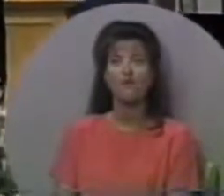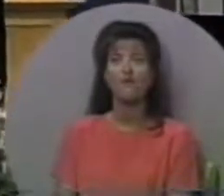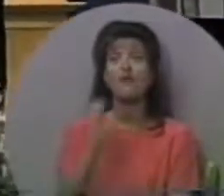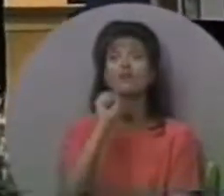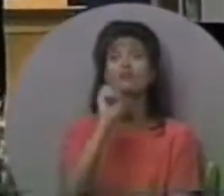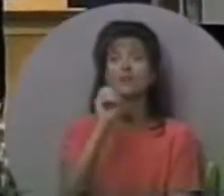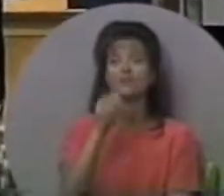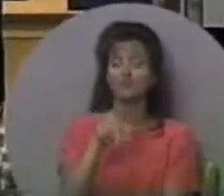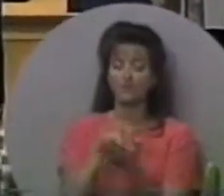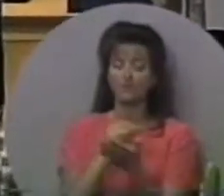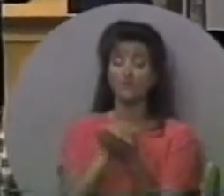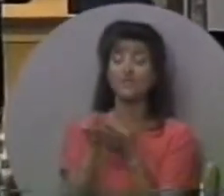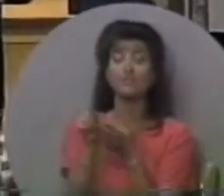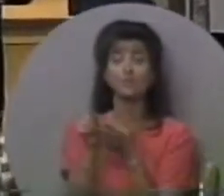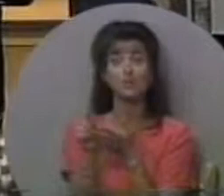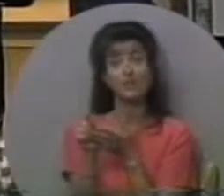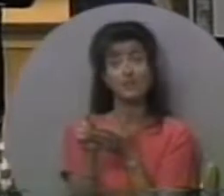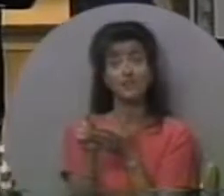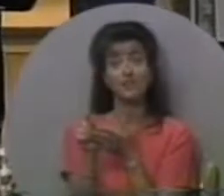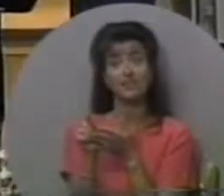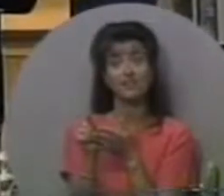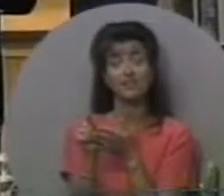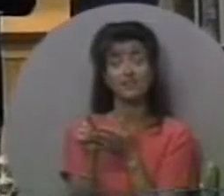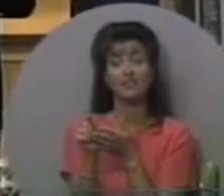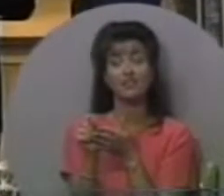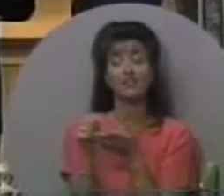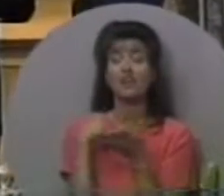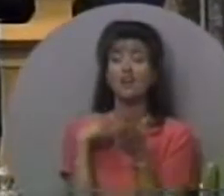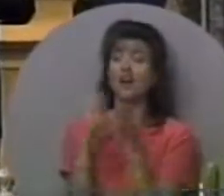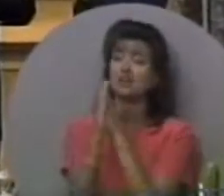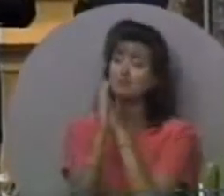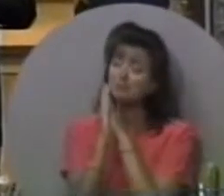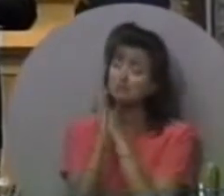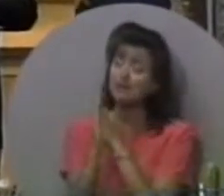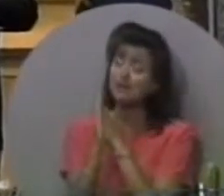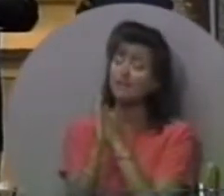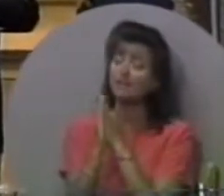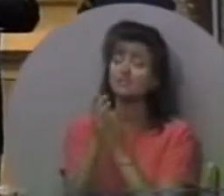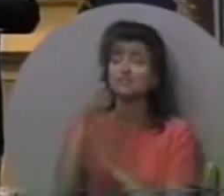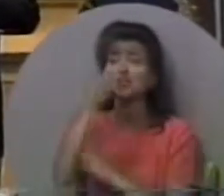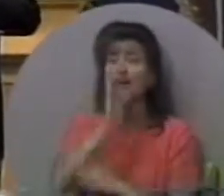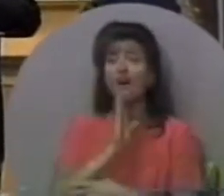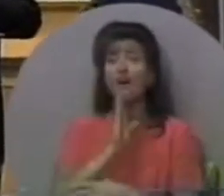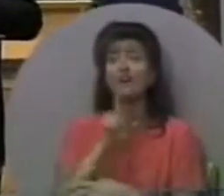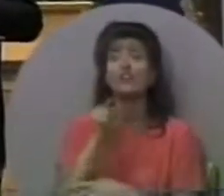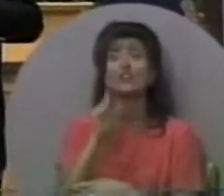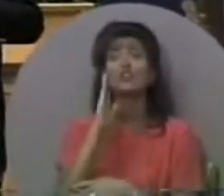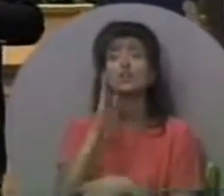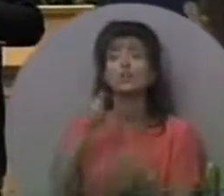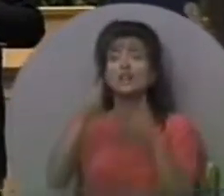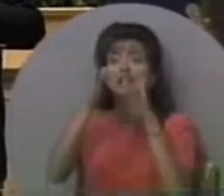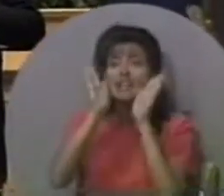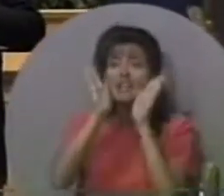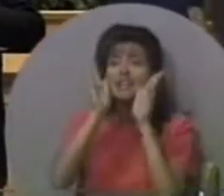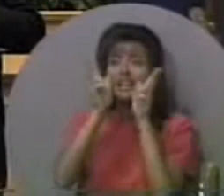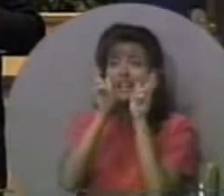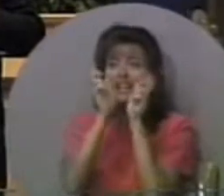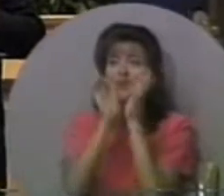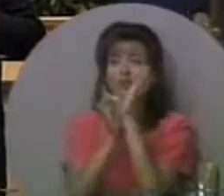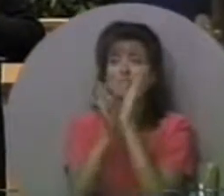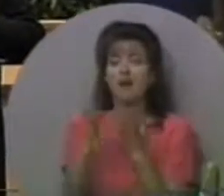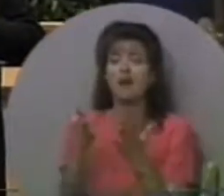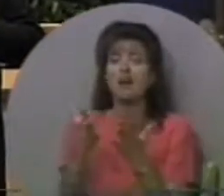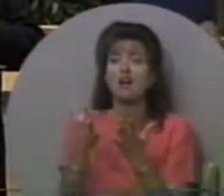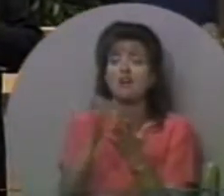Отже, на цьому тижні я молю Бога, щоб ви чули